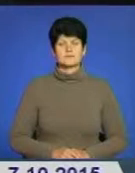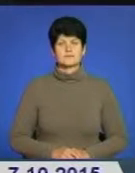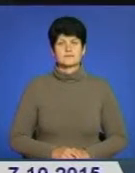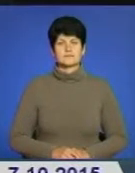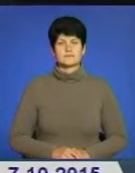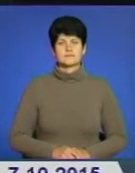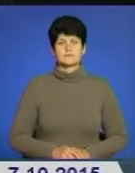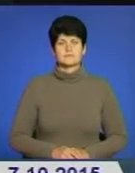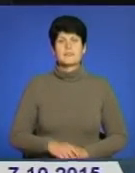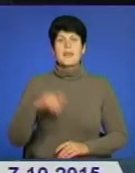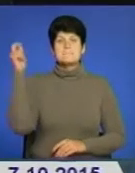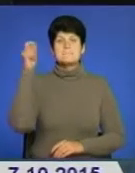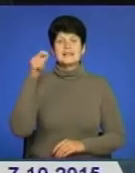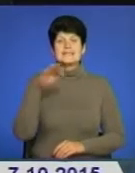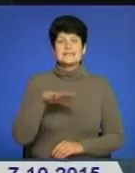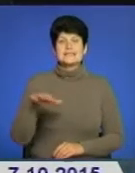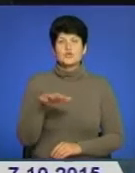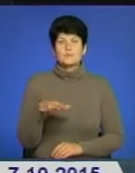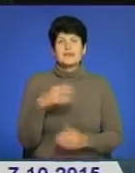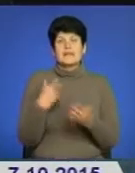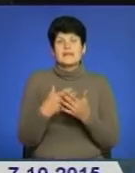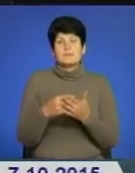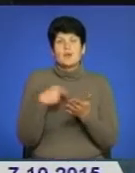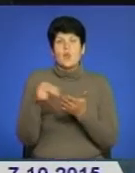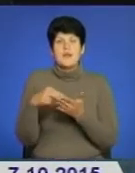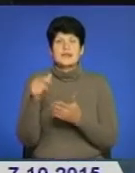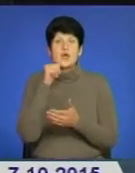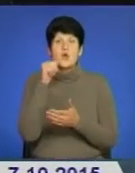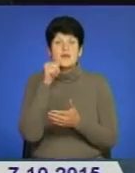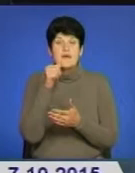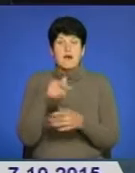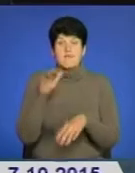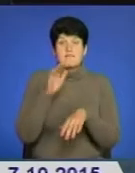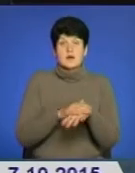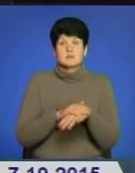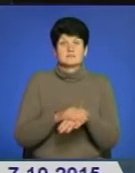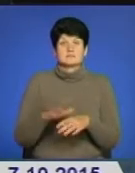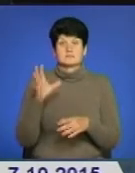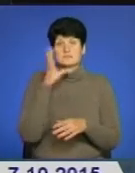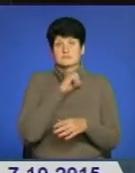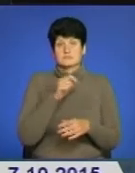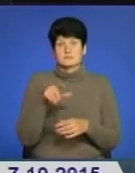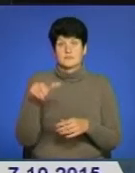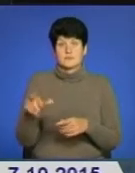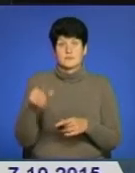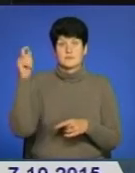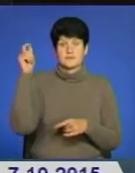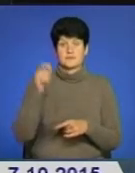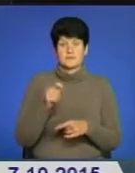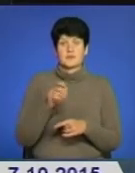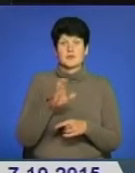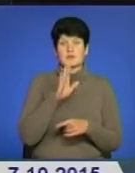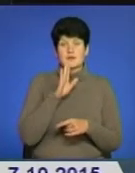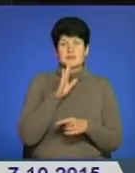Приїхали на Тернопільщину нібито скуповувати горіхи, а насправді грабували людей. Про заїжджих злодійок у сюжеті